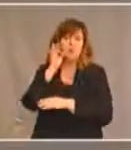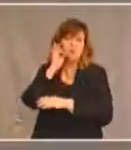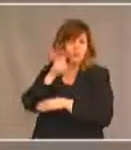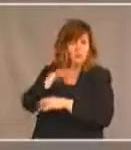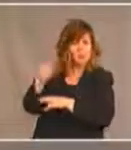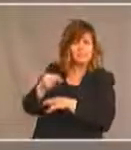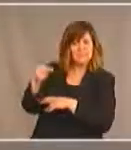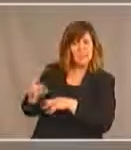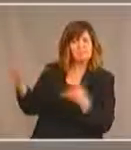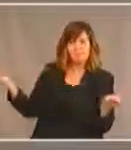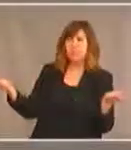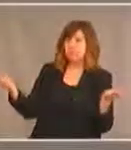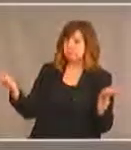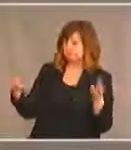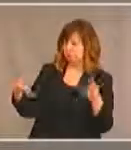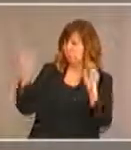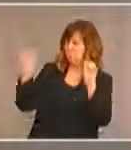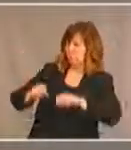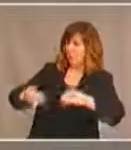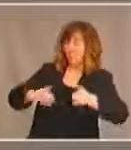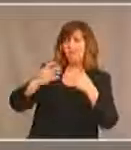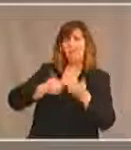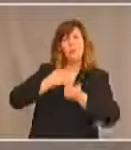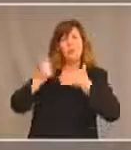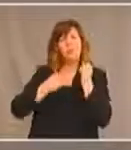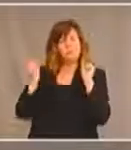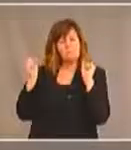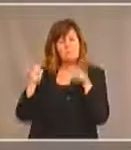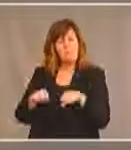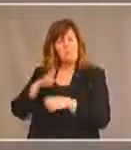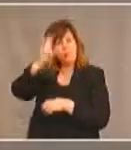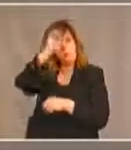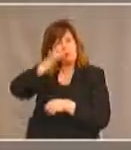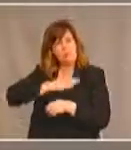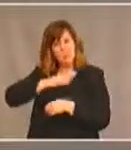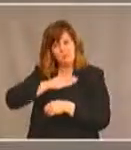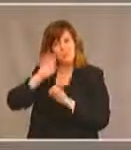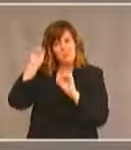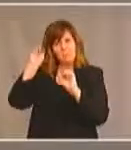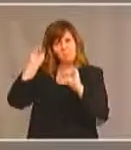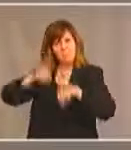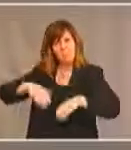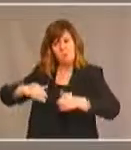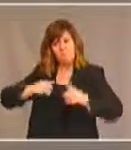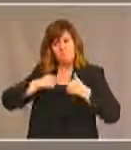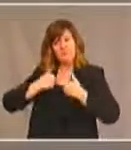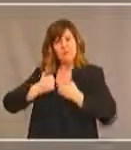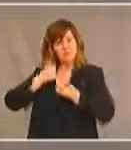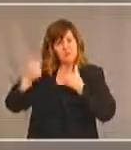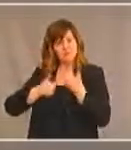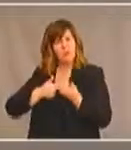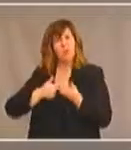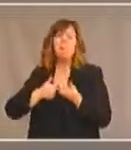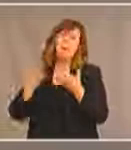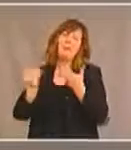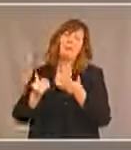peuvent vivre en autonomie et être autosuffisants s'ils ont tous les appareils qu'il leur faut